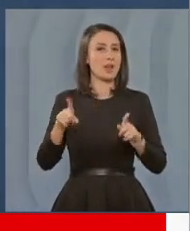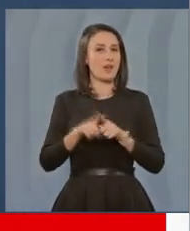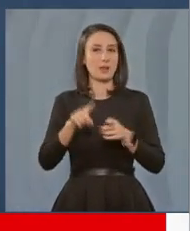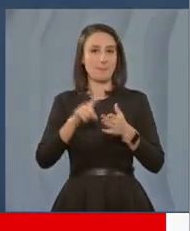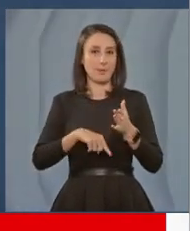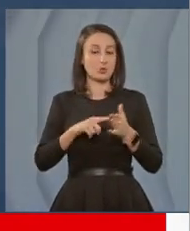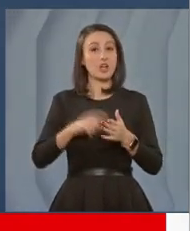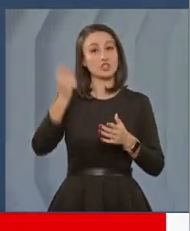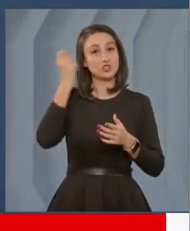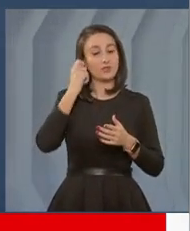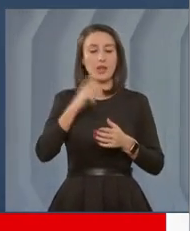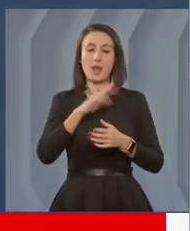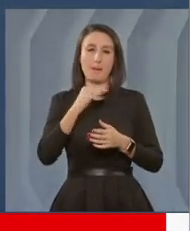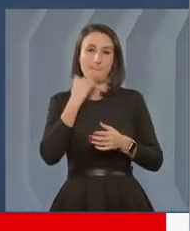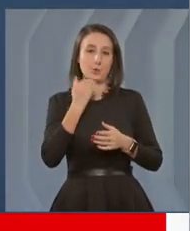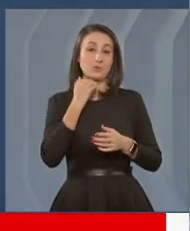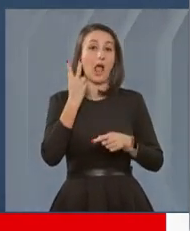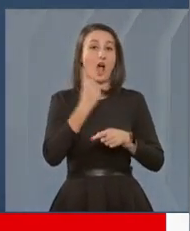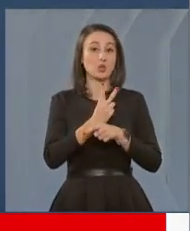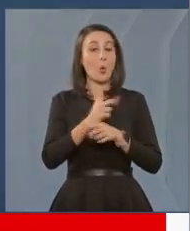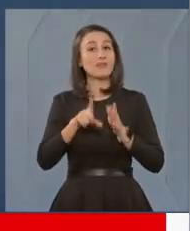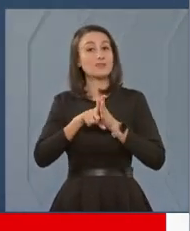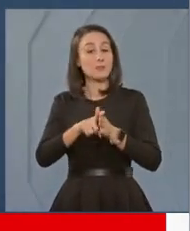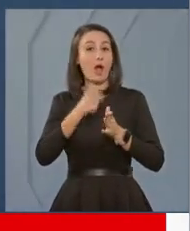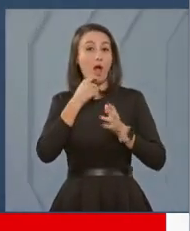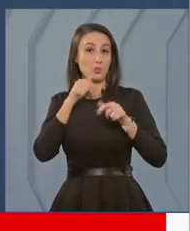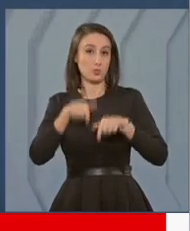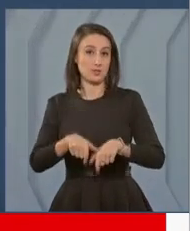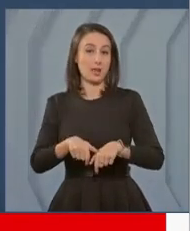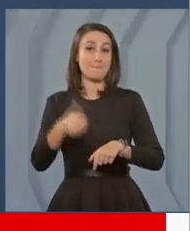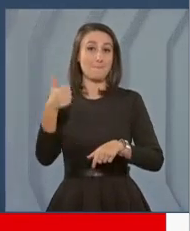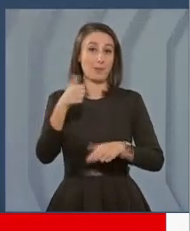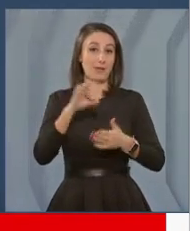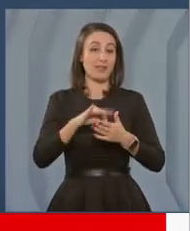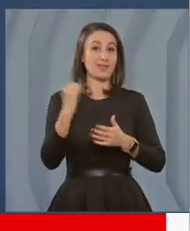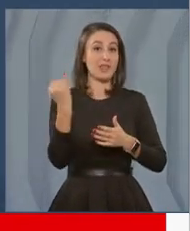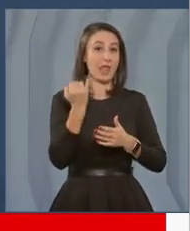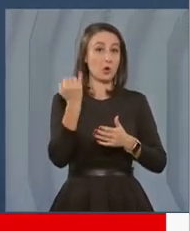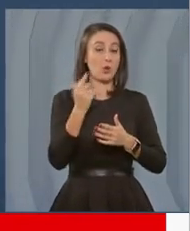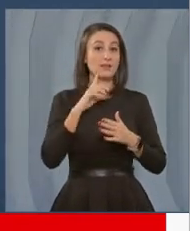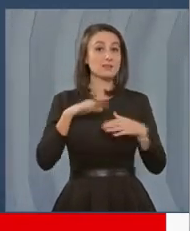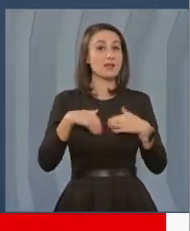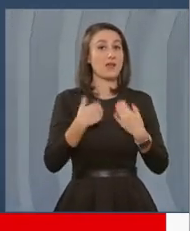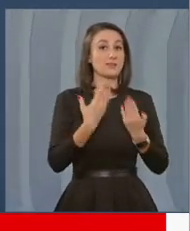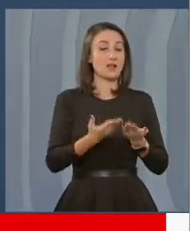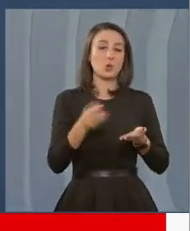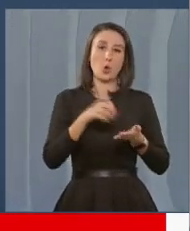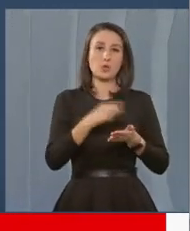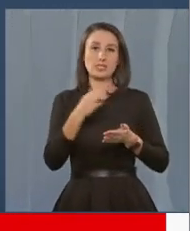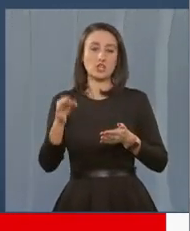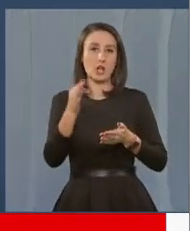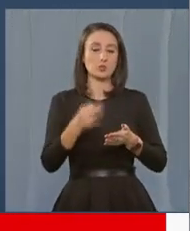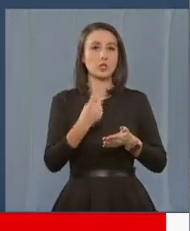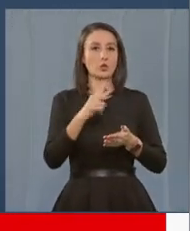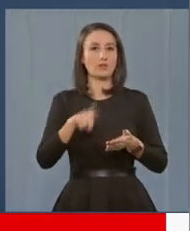civili, profund nemulțumiți. Este a doua discriminare pe anul ăsta. Prima dată în ianuarie ni s-a dat în loc de 10%,